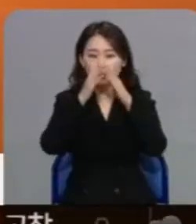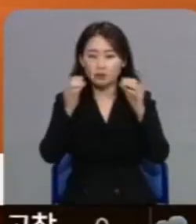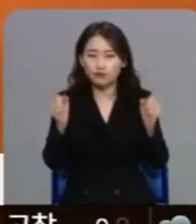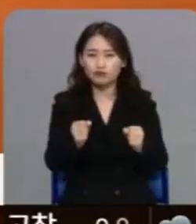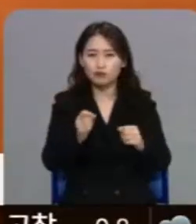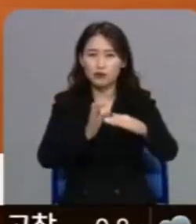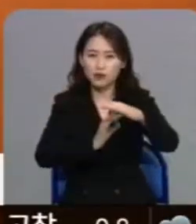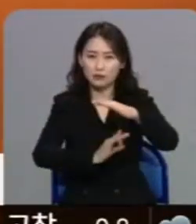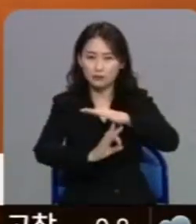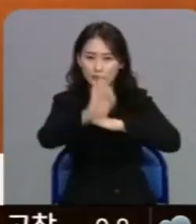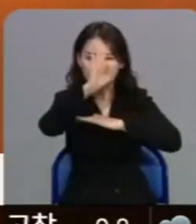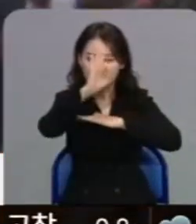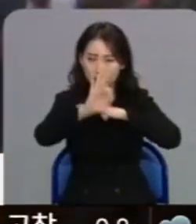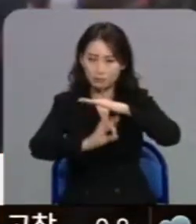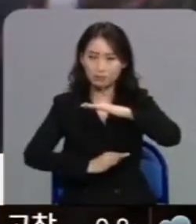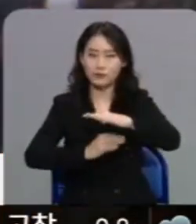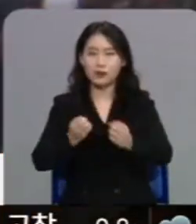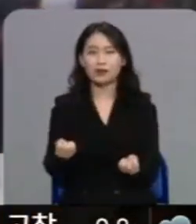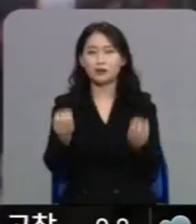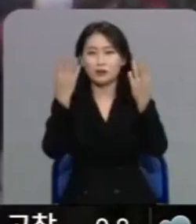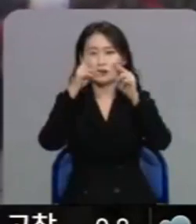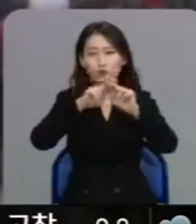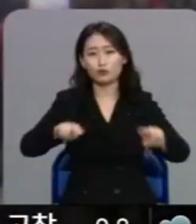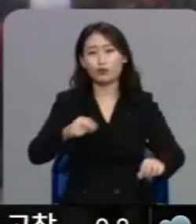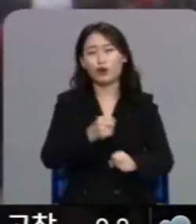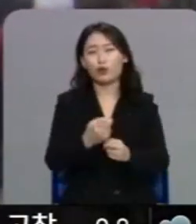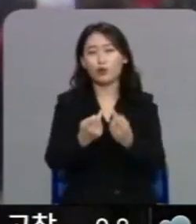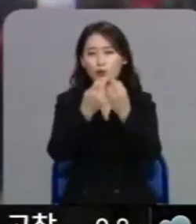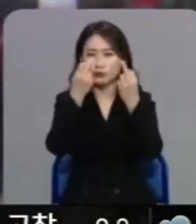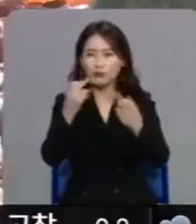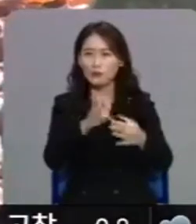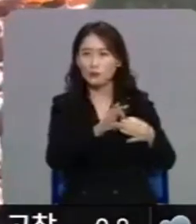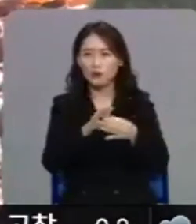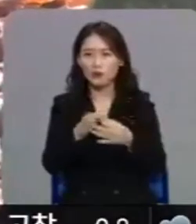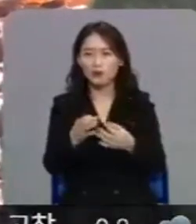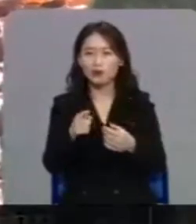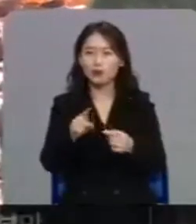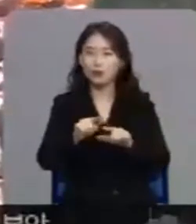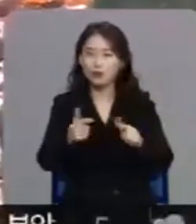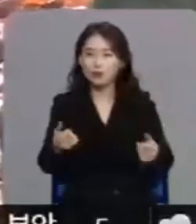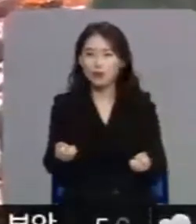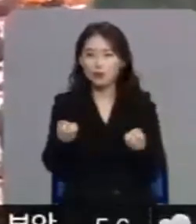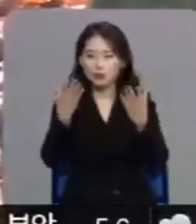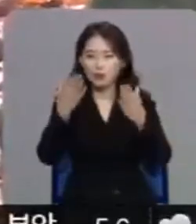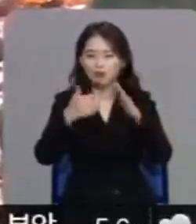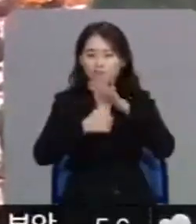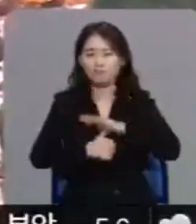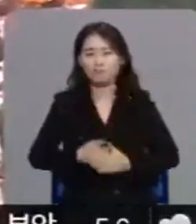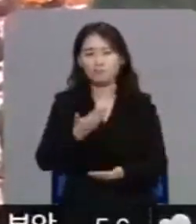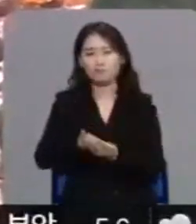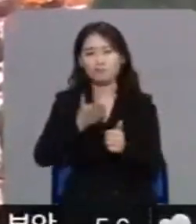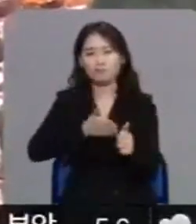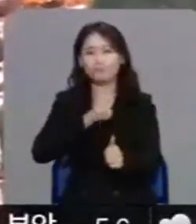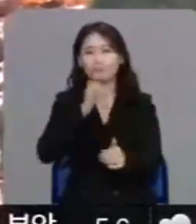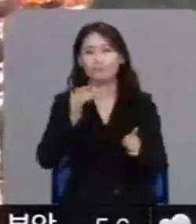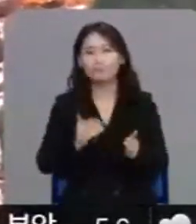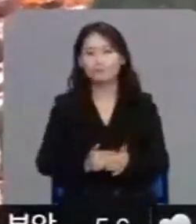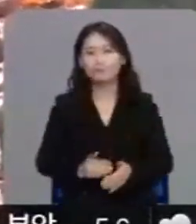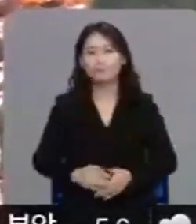해두쟁사를 취소하고 산악단체 등의 연말맞이 산악 모임 자제도 요청했습니다. KBS 뉴스 박웅입니다. KBS 뉴스